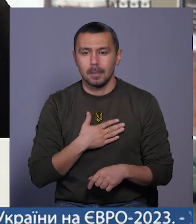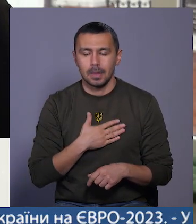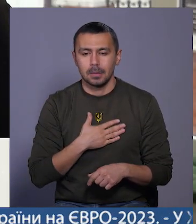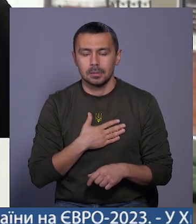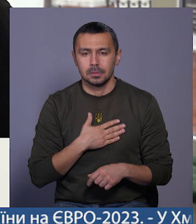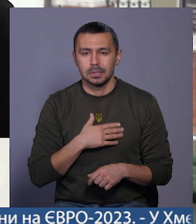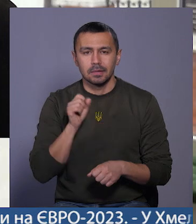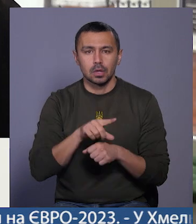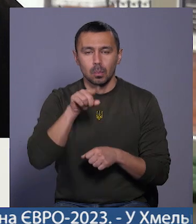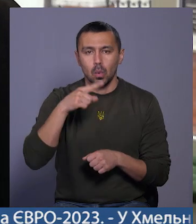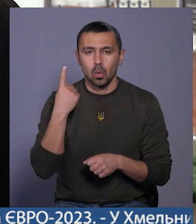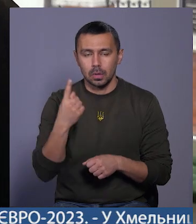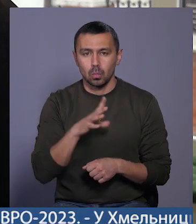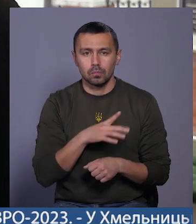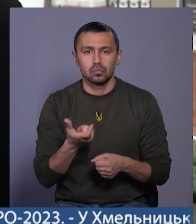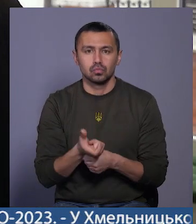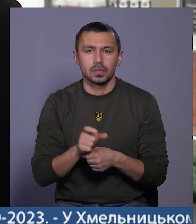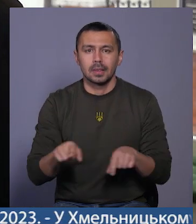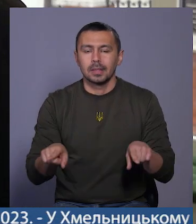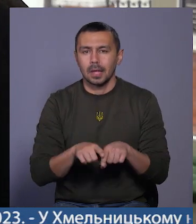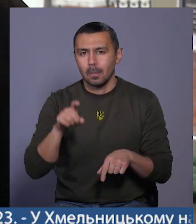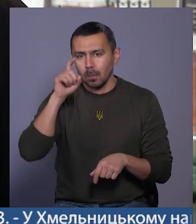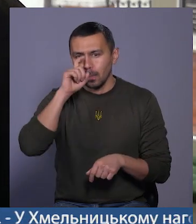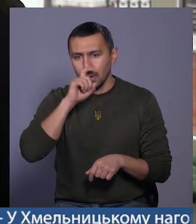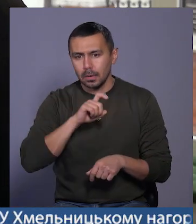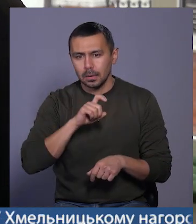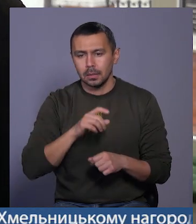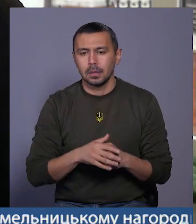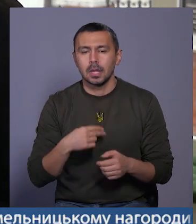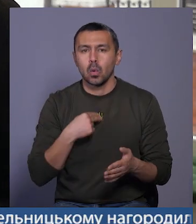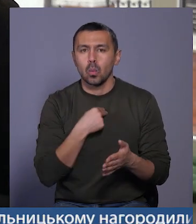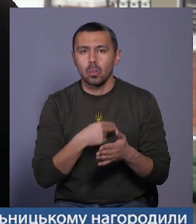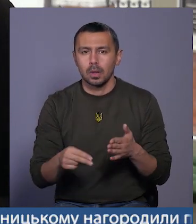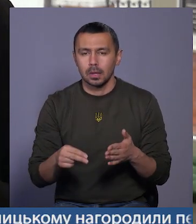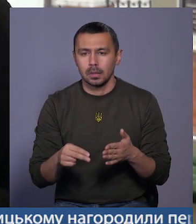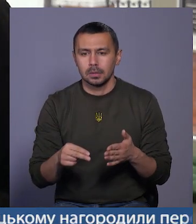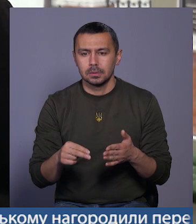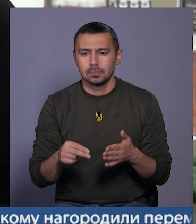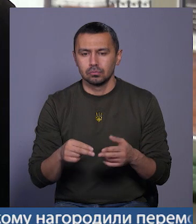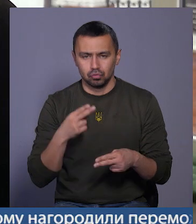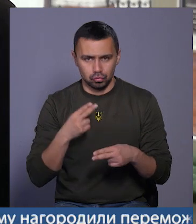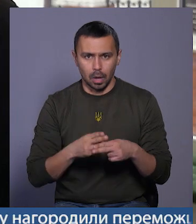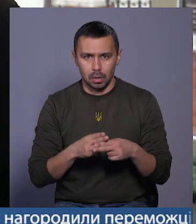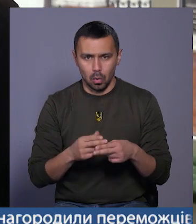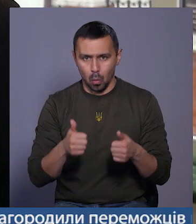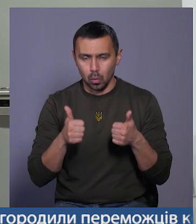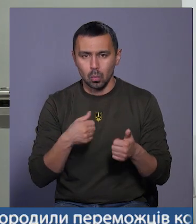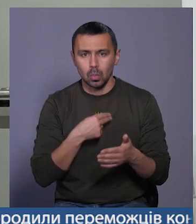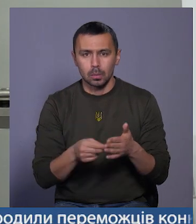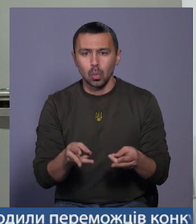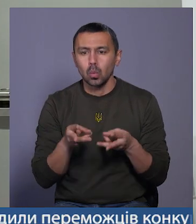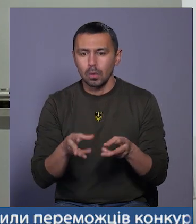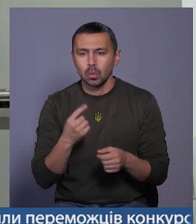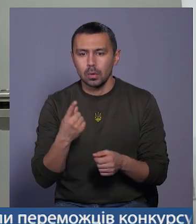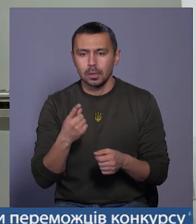номер один, тому що був дуже такий поганий. Закупила дещо з нержавіки, те, що мені потрібно було, духовку,